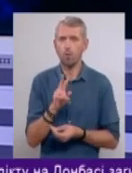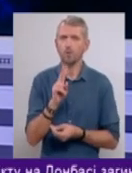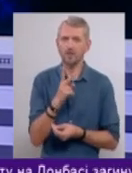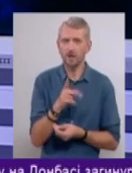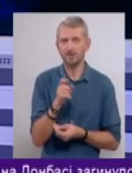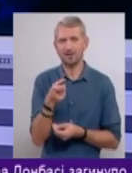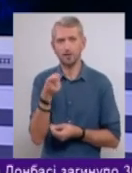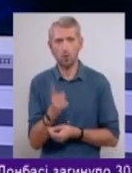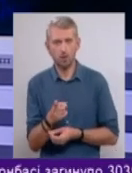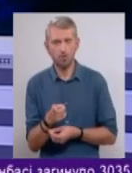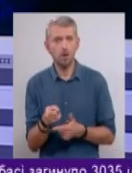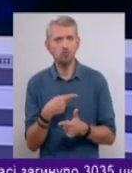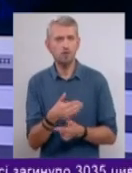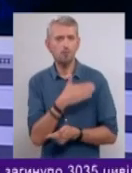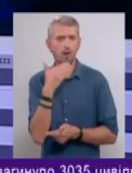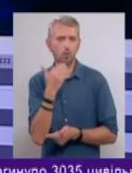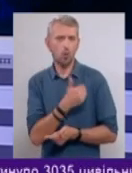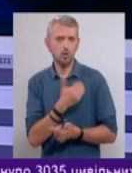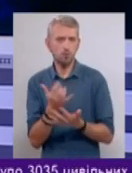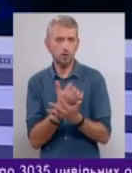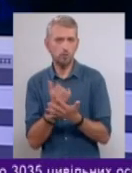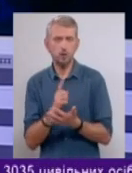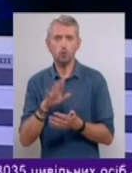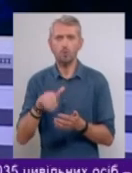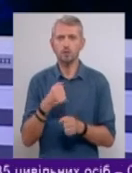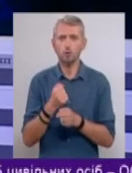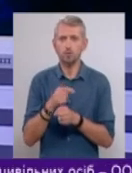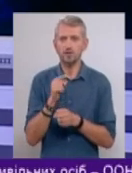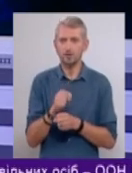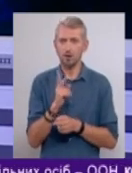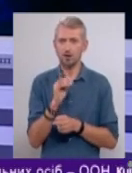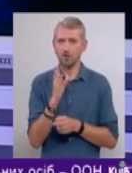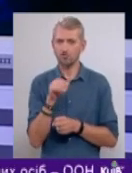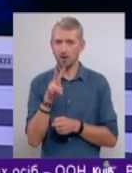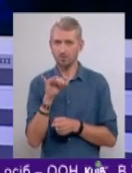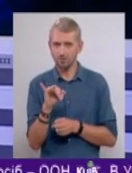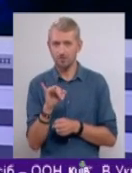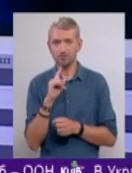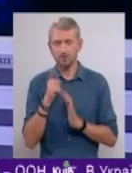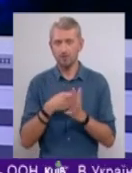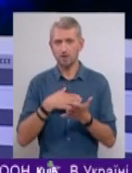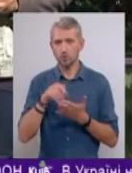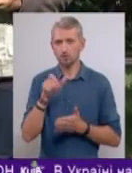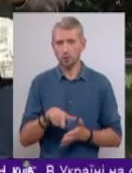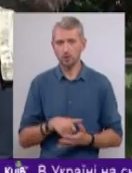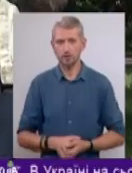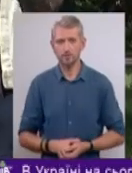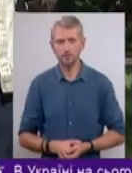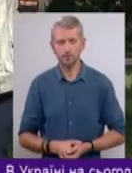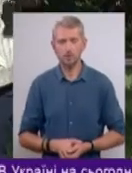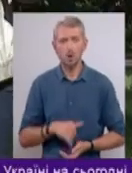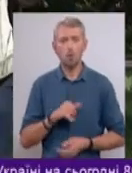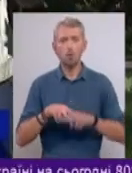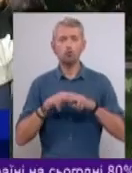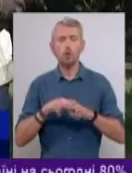кілограм. Чи багато охочих підзаробити і що потім роблять із цими каштанами, Богдан Бур'яненко дізнався. У